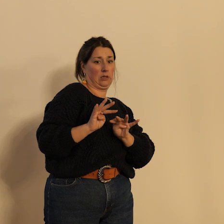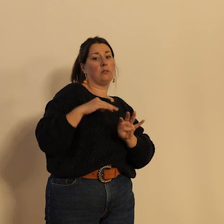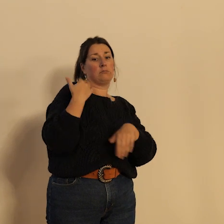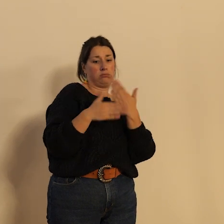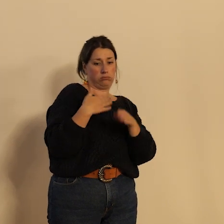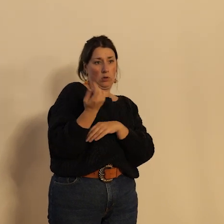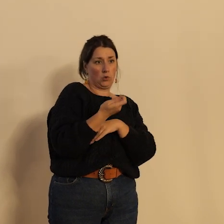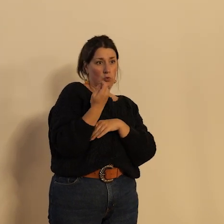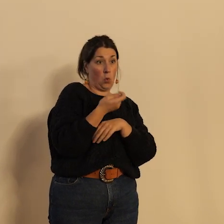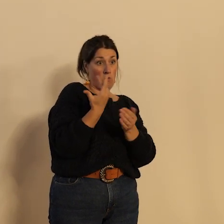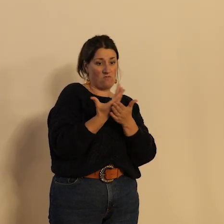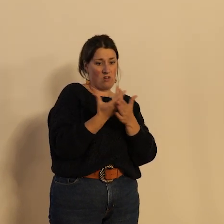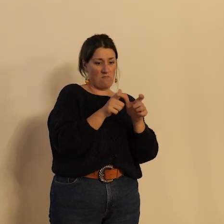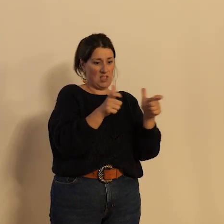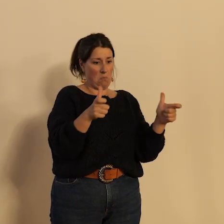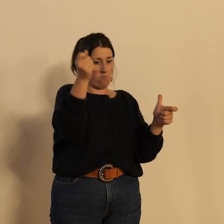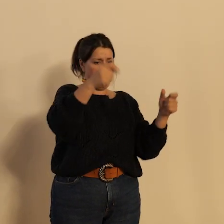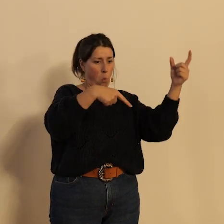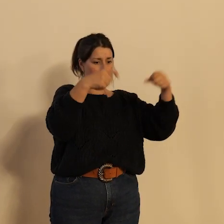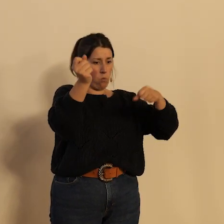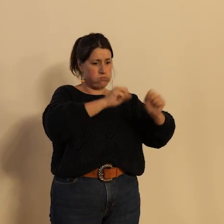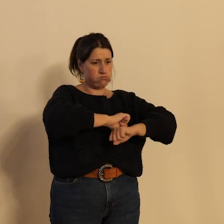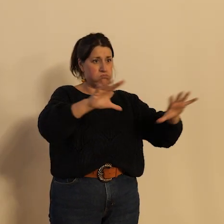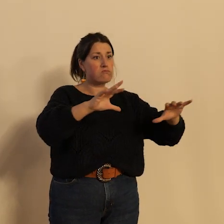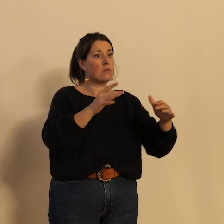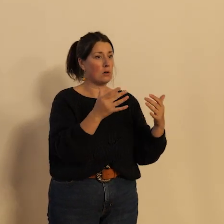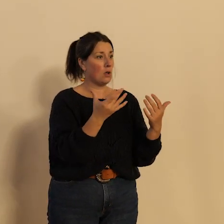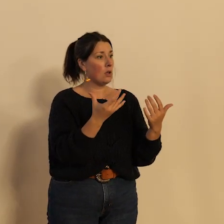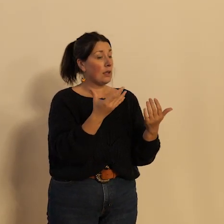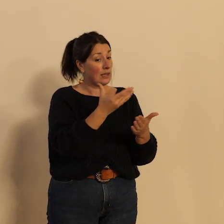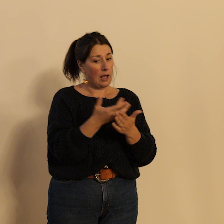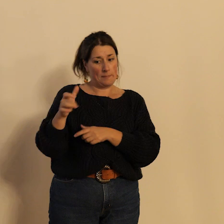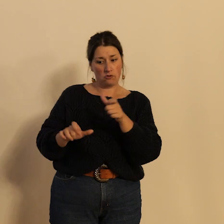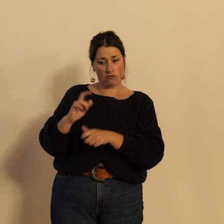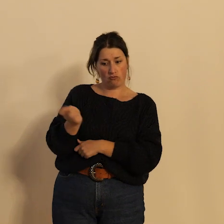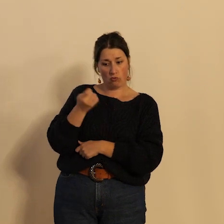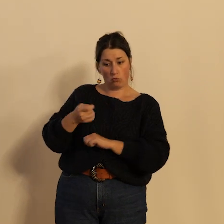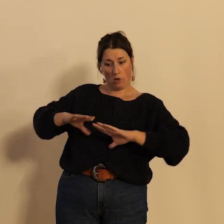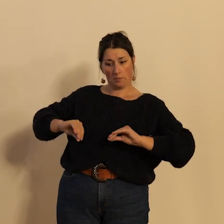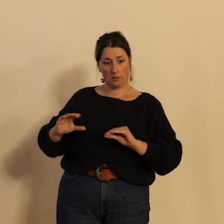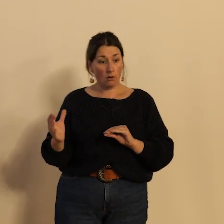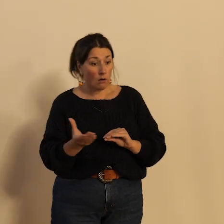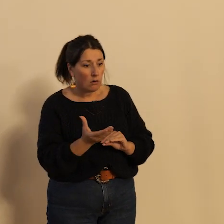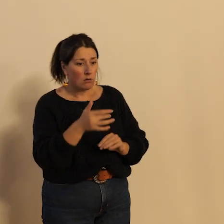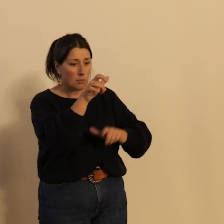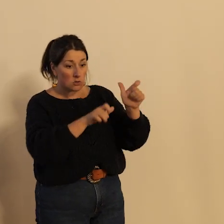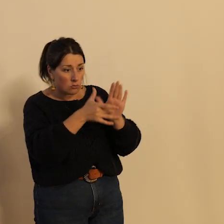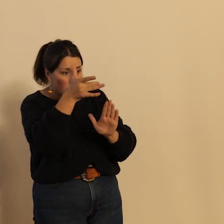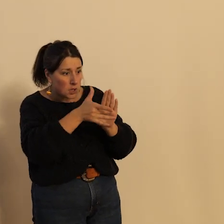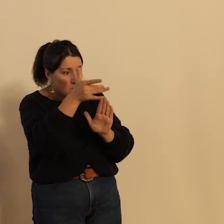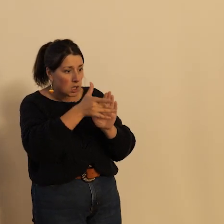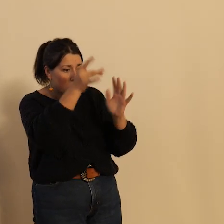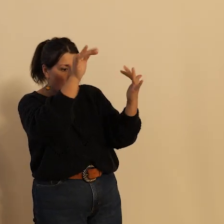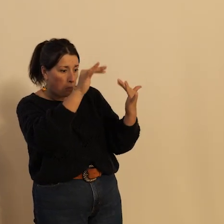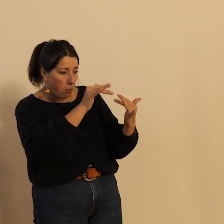destructions en juin 1940 et les tourangeaux viennent assister après le départ après l'arrivée